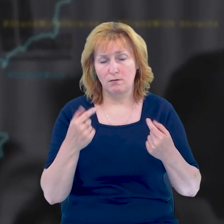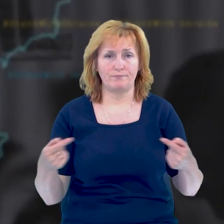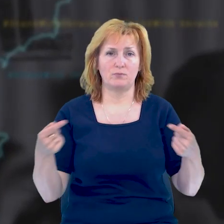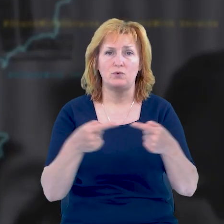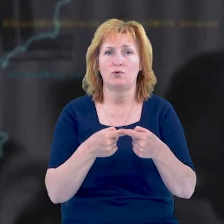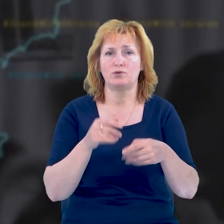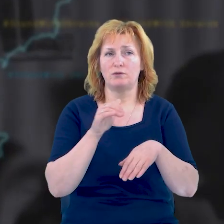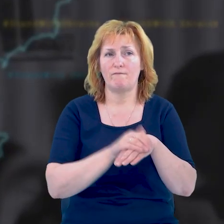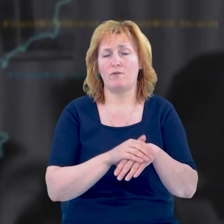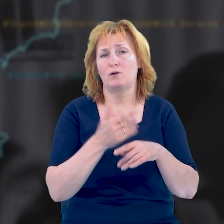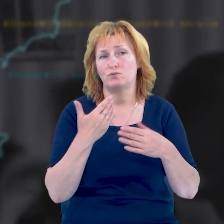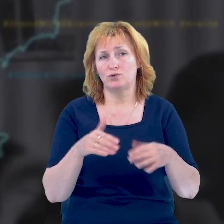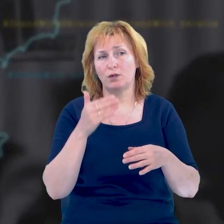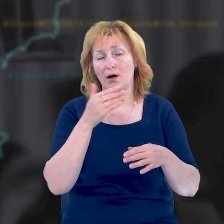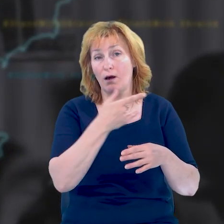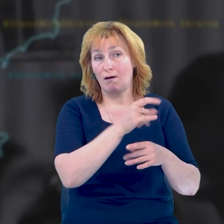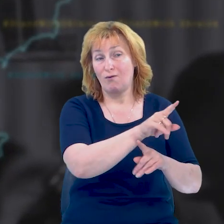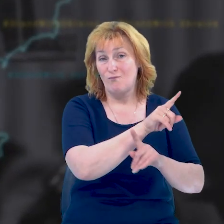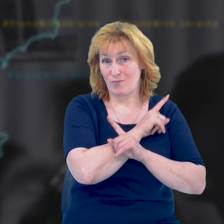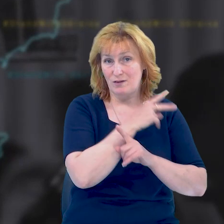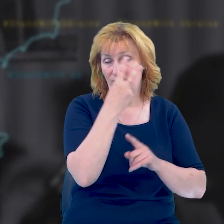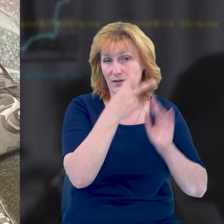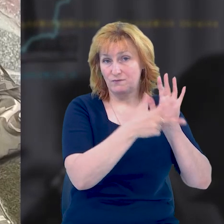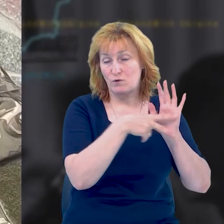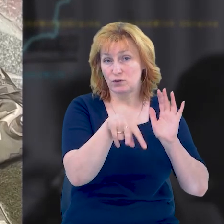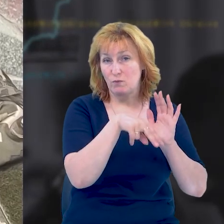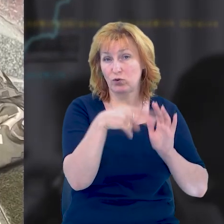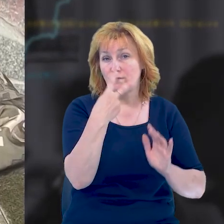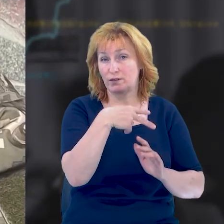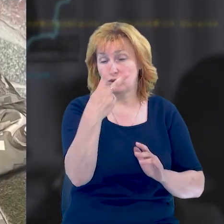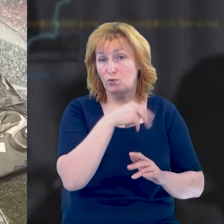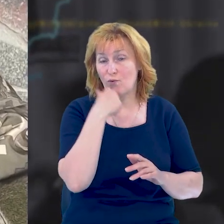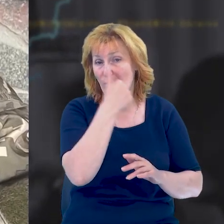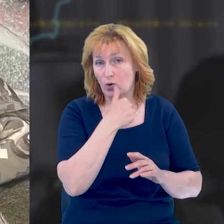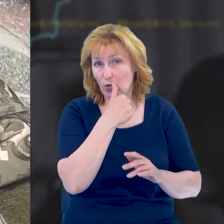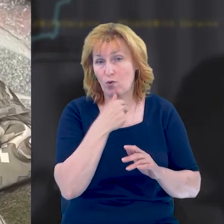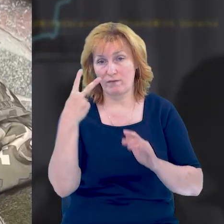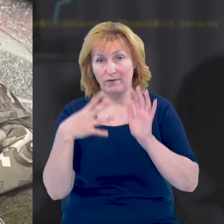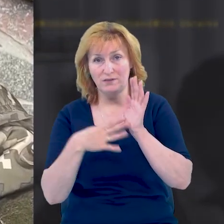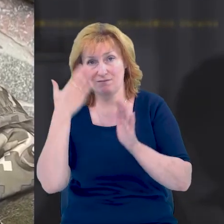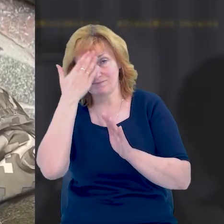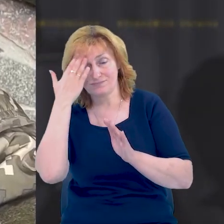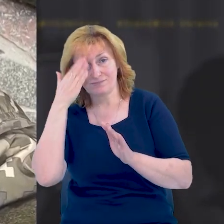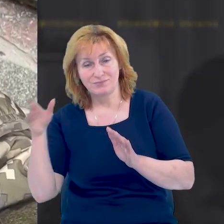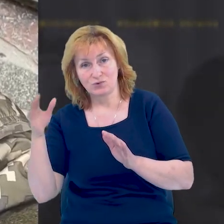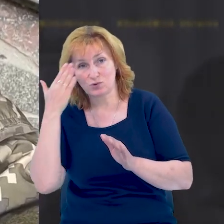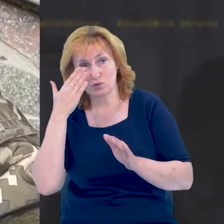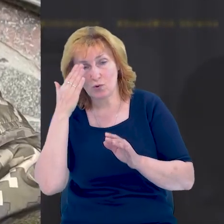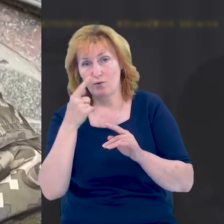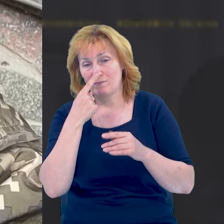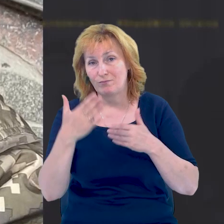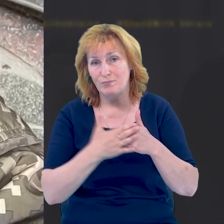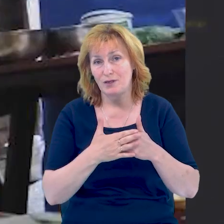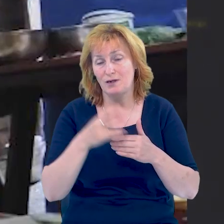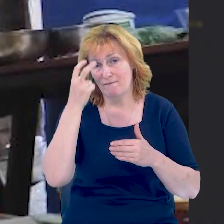в першу ніч після її смерті. Дівчина загинула 28 лютого 2022 року біля села Мощун Київської